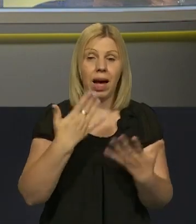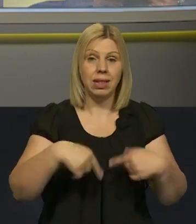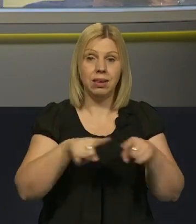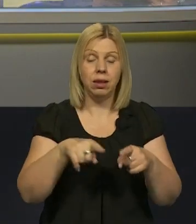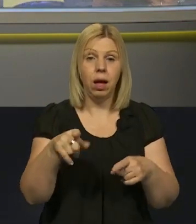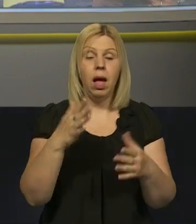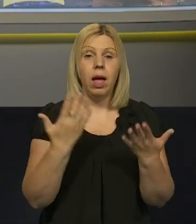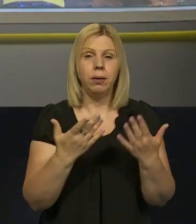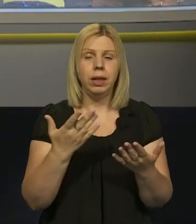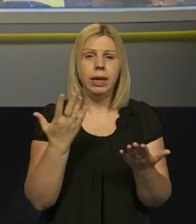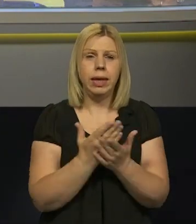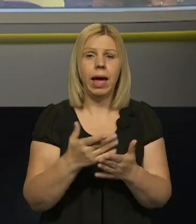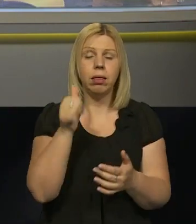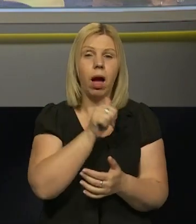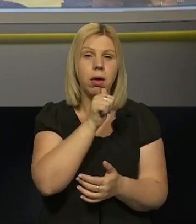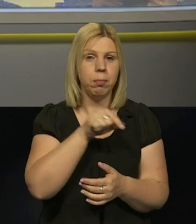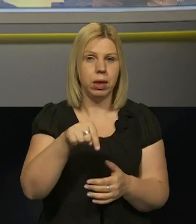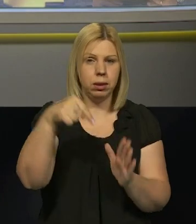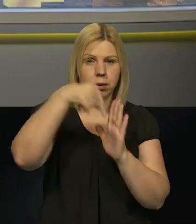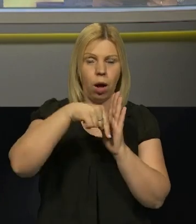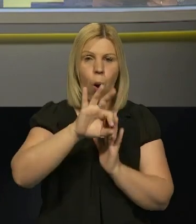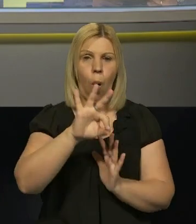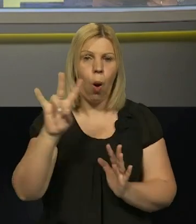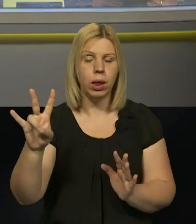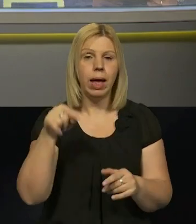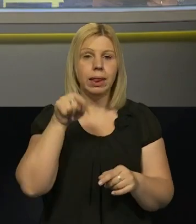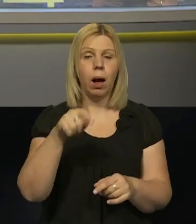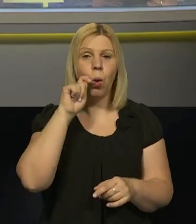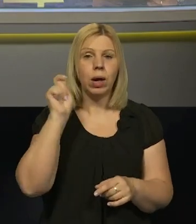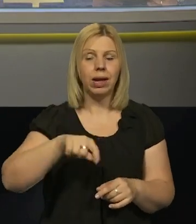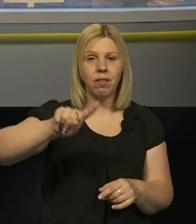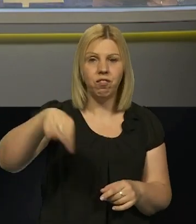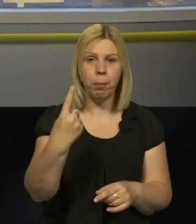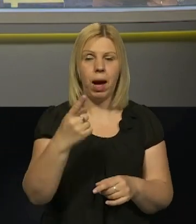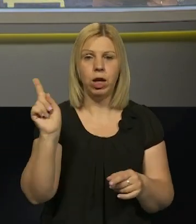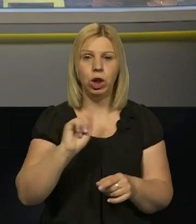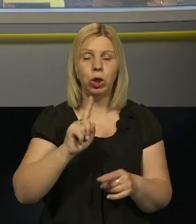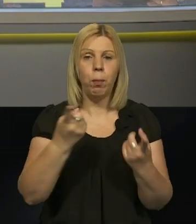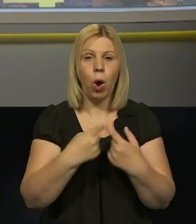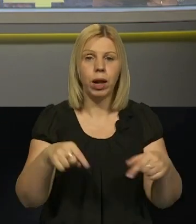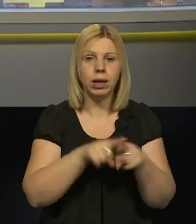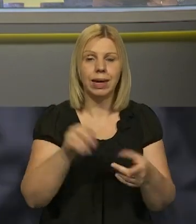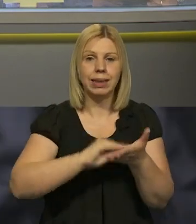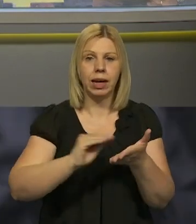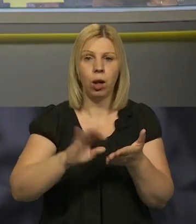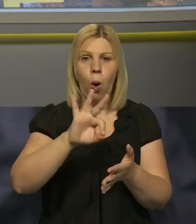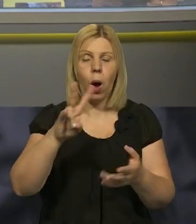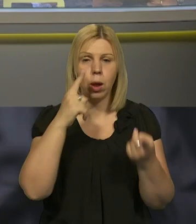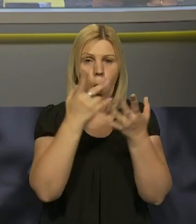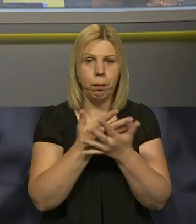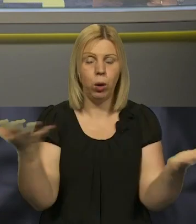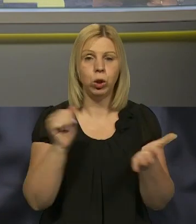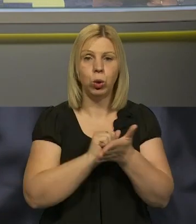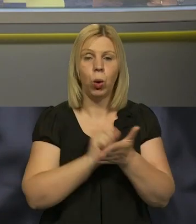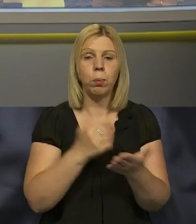речі, там є таємниця ООН. І зараз Україна вимагає, щоб ООН оприлюднив